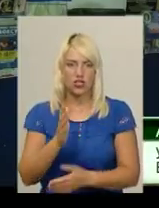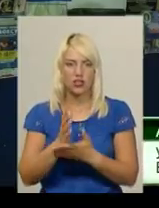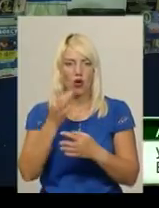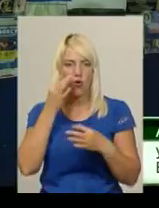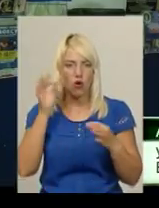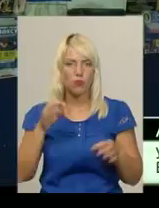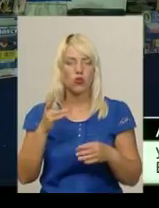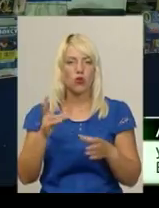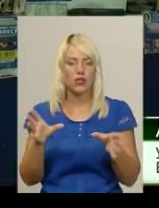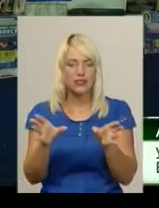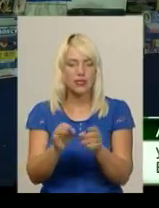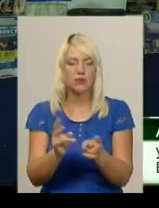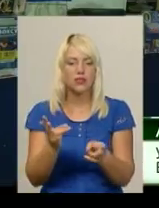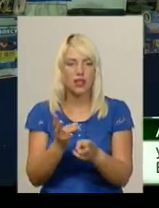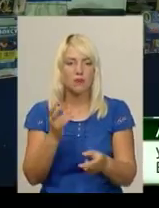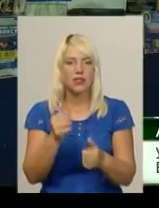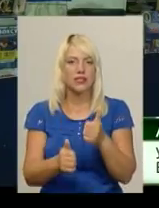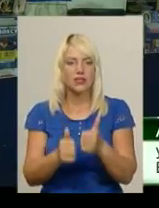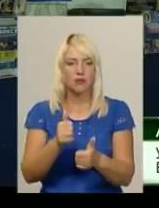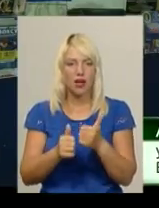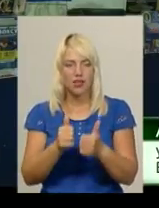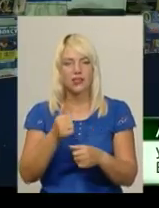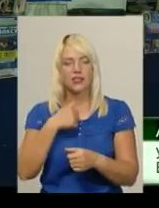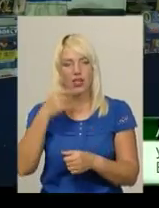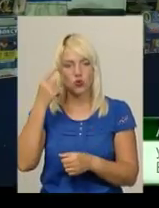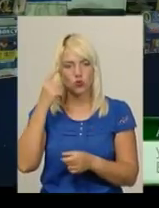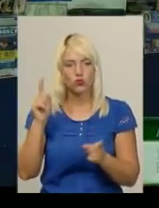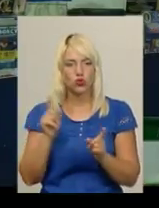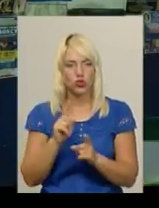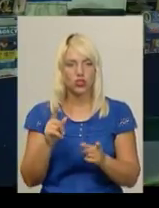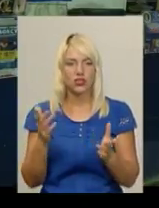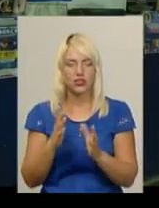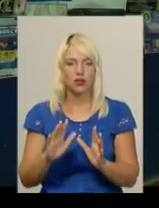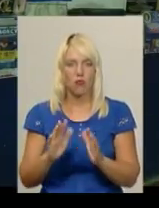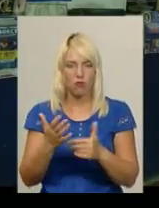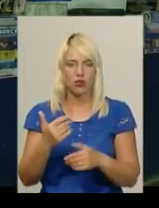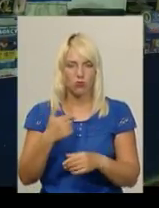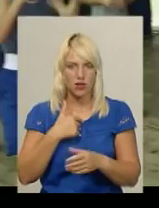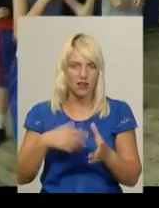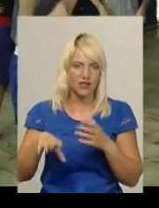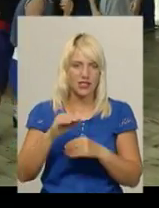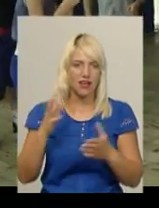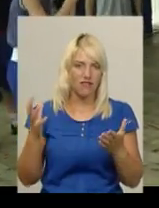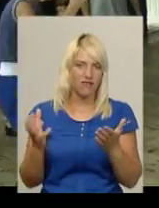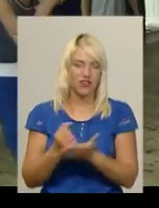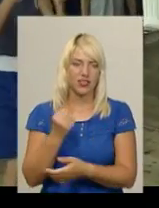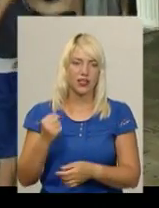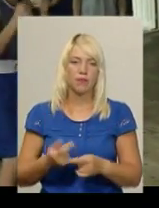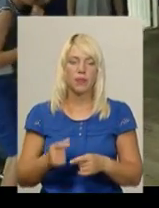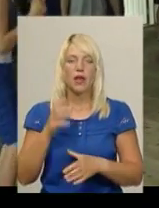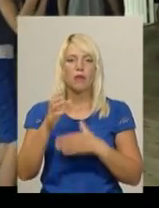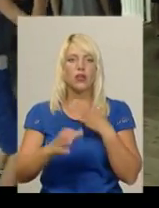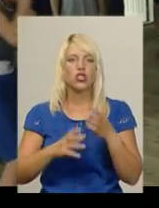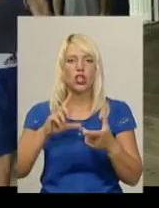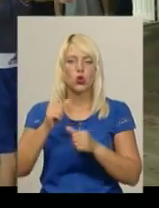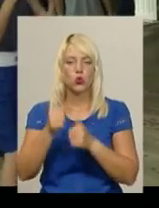але з ними потрібно змагатись і я думаю, що в якийсь момент в мене все вийде. Міжнародний турнір з боксу